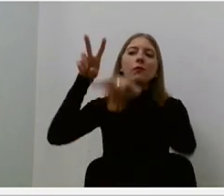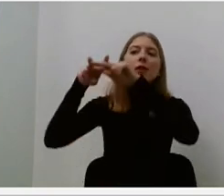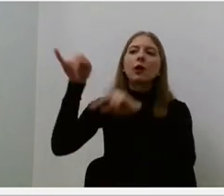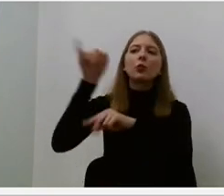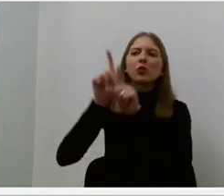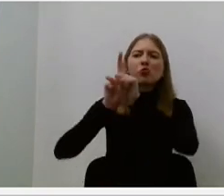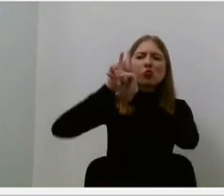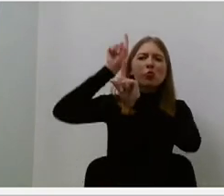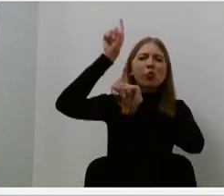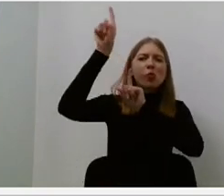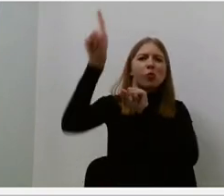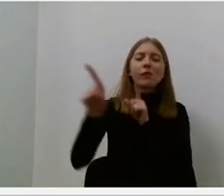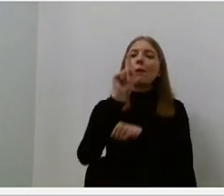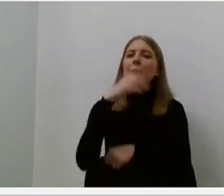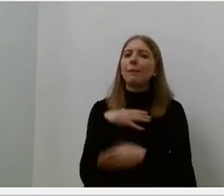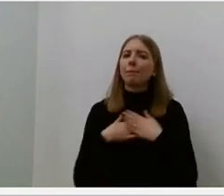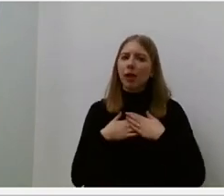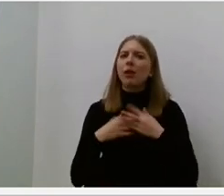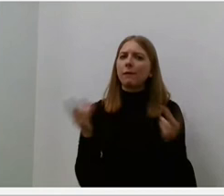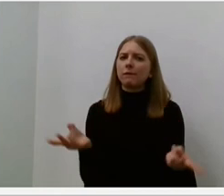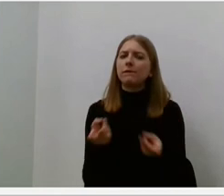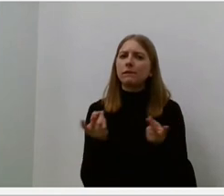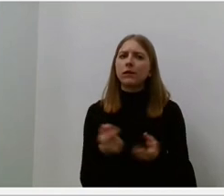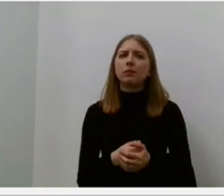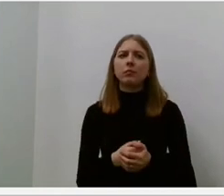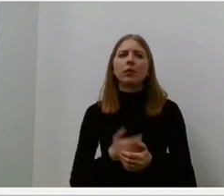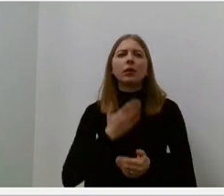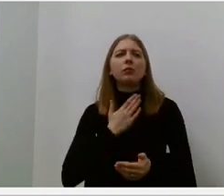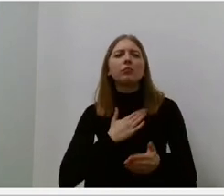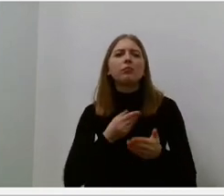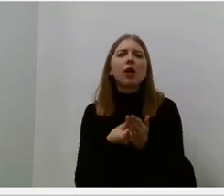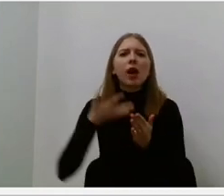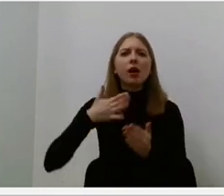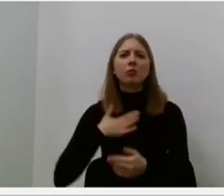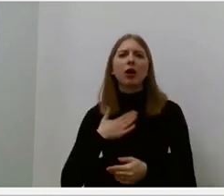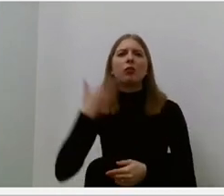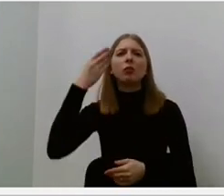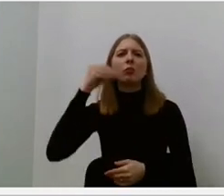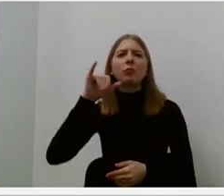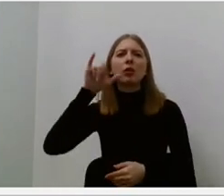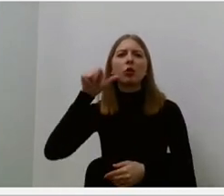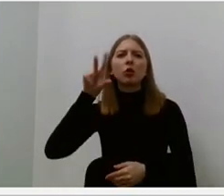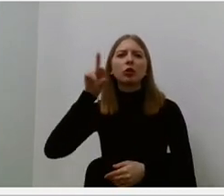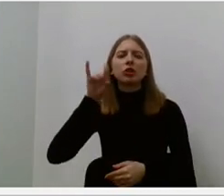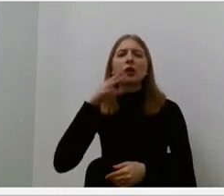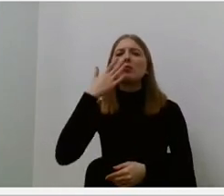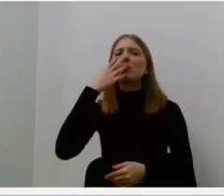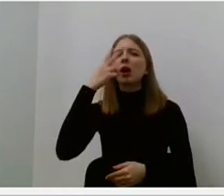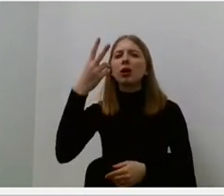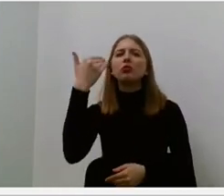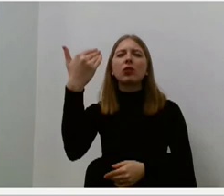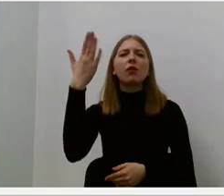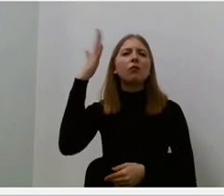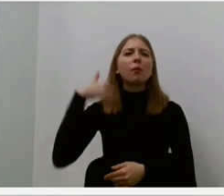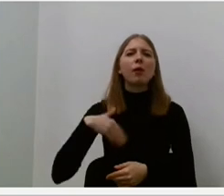Brangiausiai mano mylu žytę, mačiau tavo baltą galvą, įvyko susijungimas, išnyrai iš tolumos, buvai čia pat stipriai